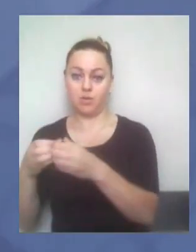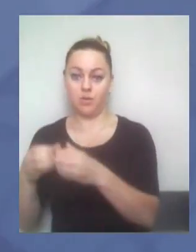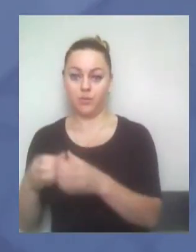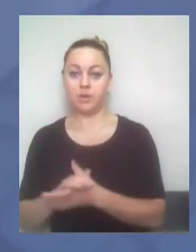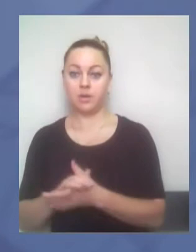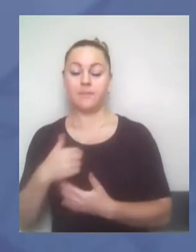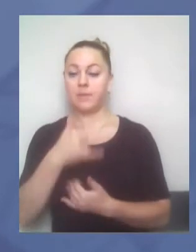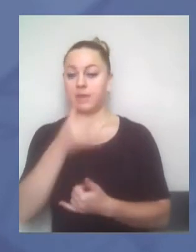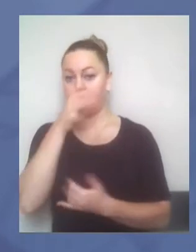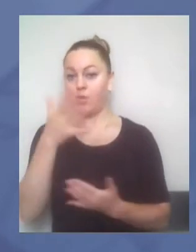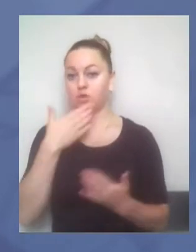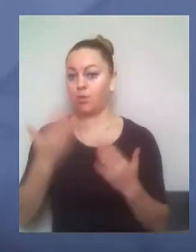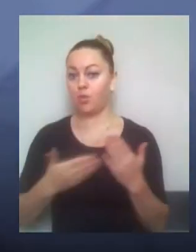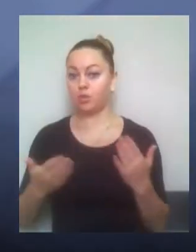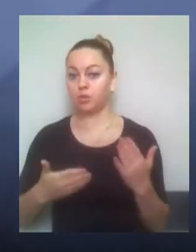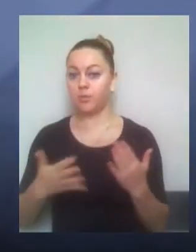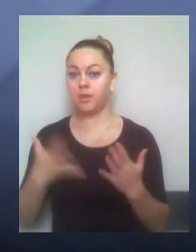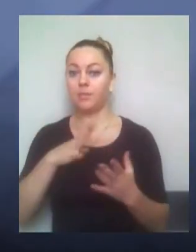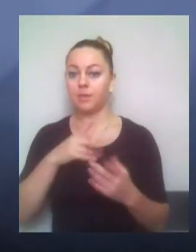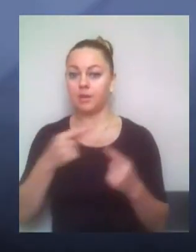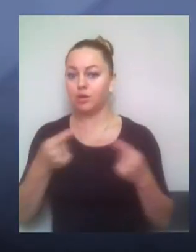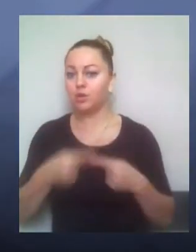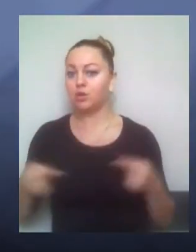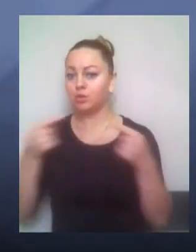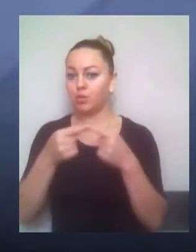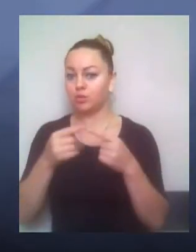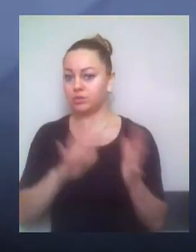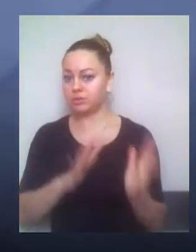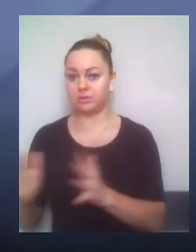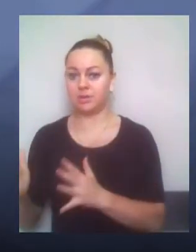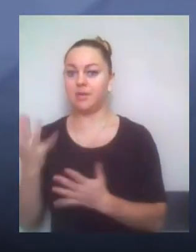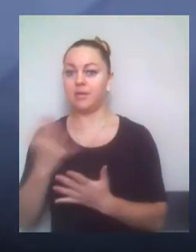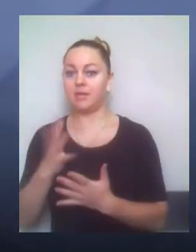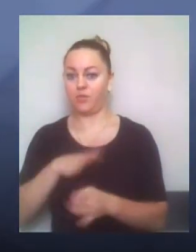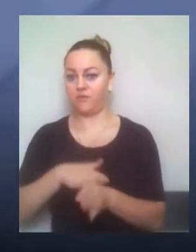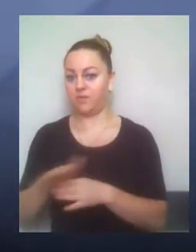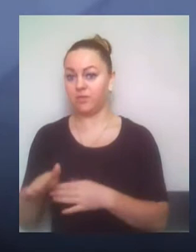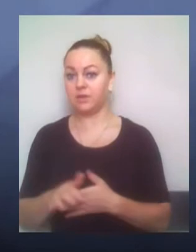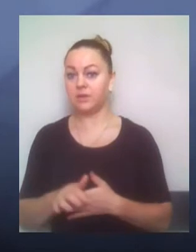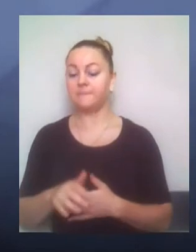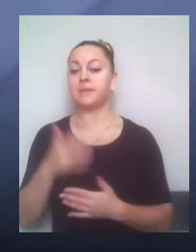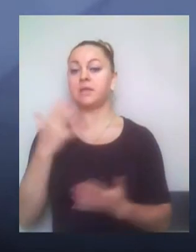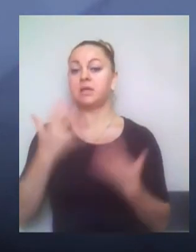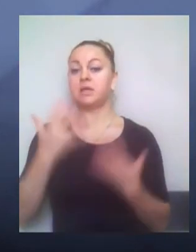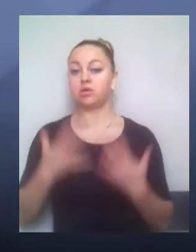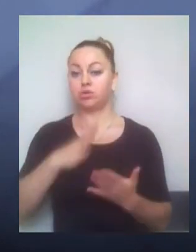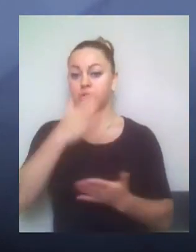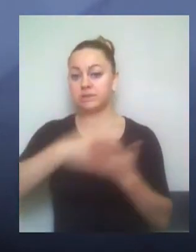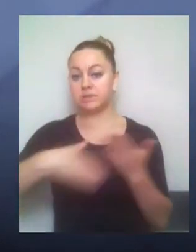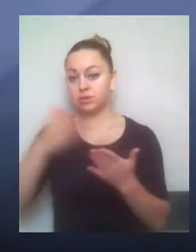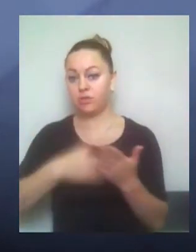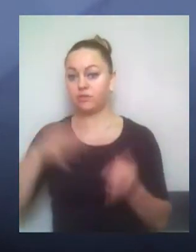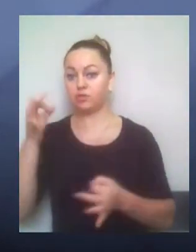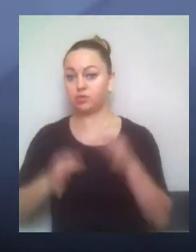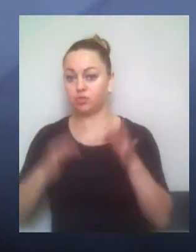прокоментувати детально ті процеси, які відбувалися. Як вже посилався пан Віталій, стосовно скасованих судом приписів, так,